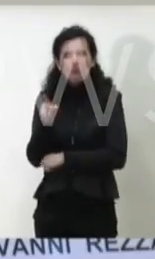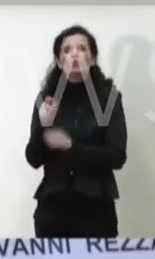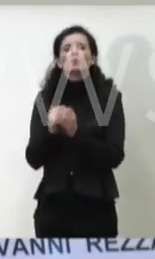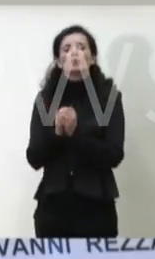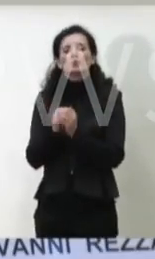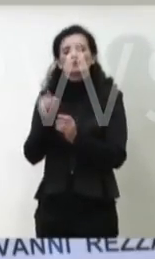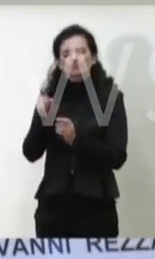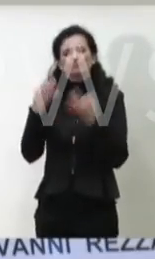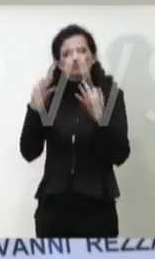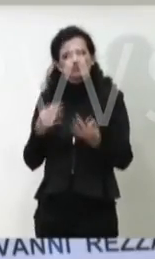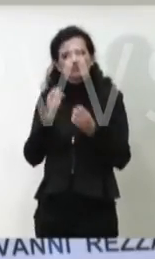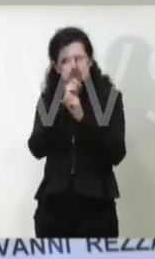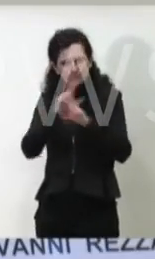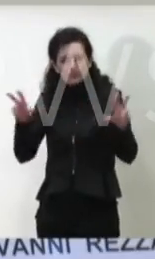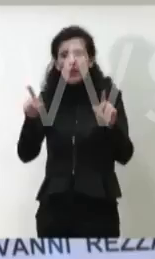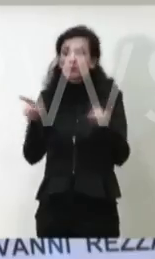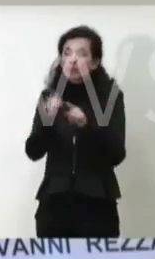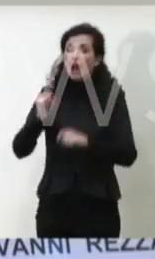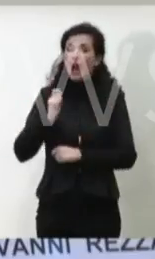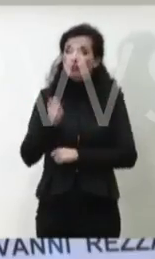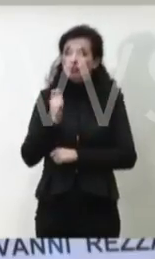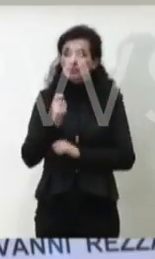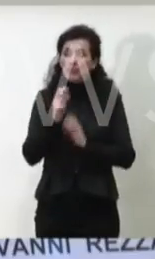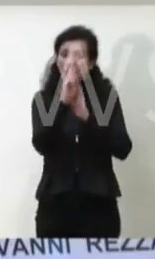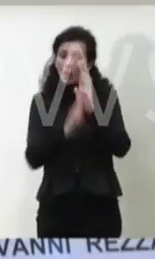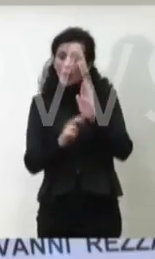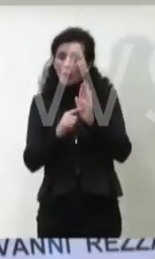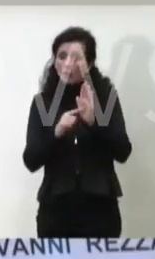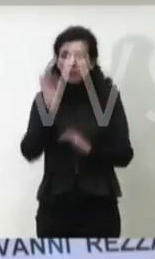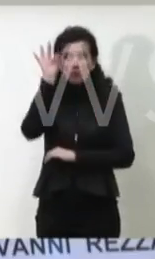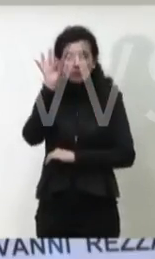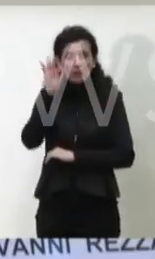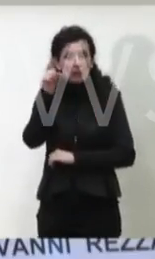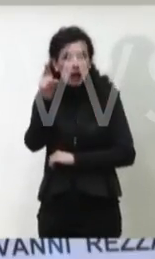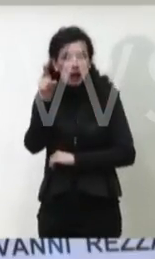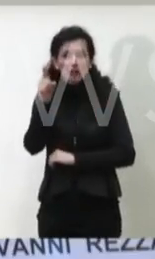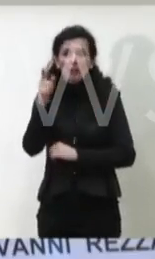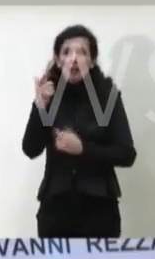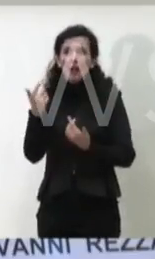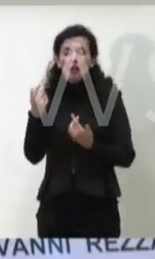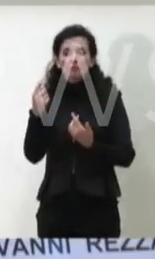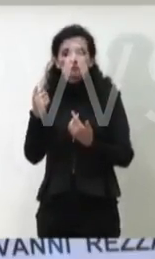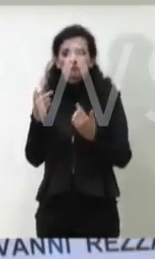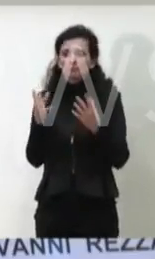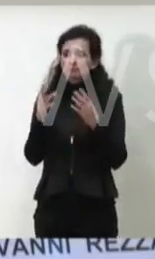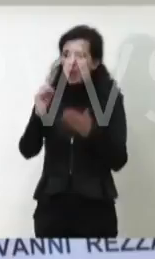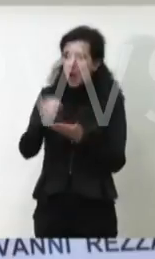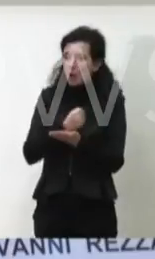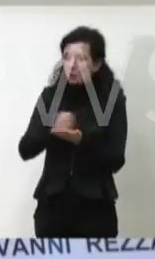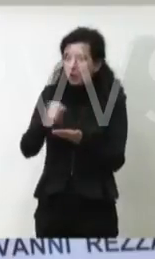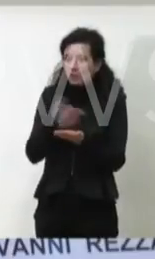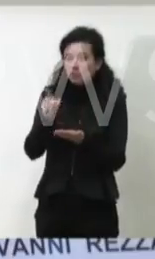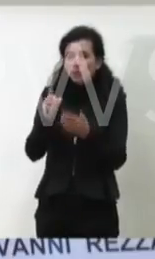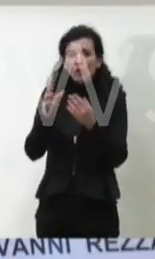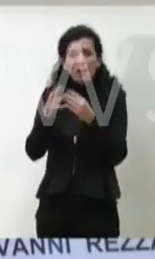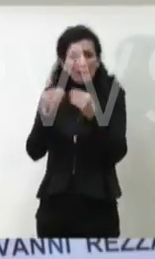è stata fatta dall'agenzia regolatoria, non credo che'agenzia regolatoria britannica abbia a cuore leggero, come dire, dato questa autorizzazione,